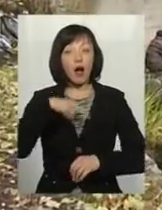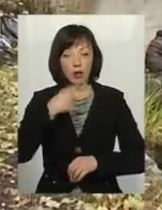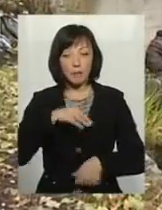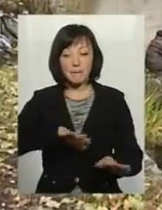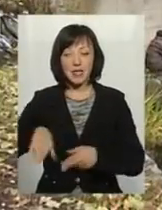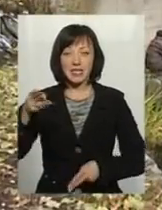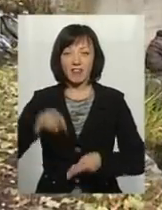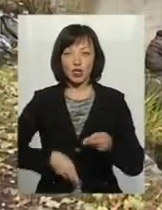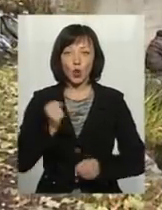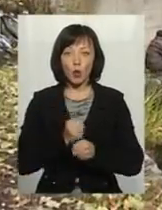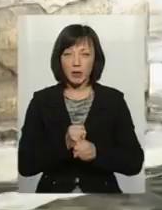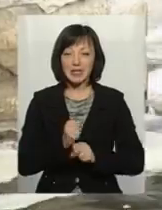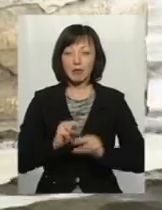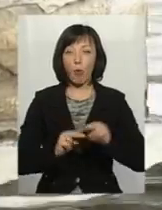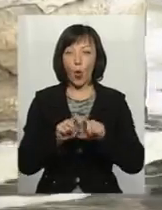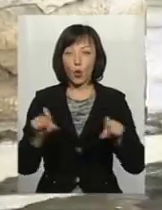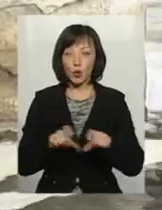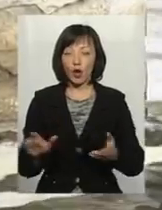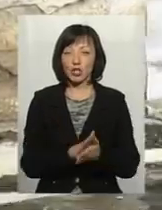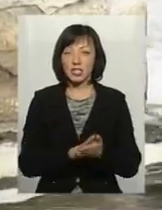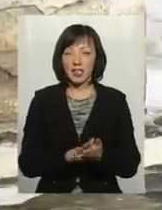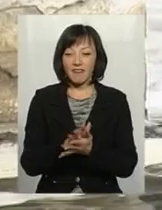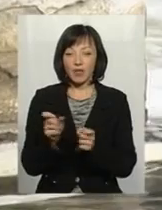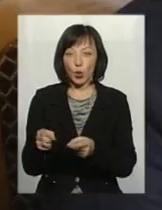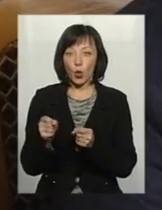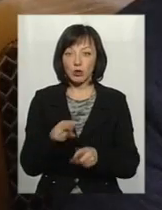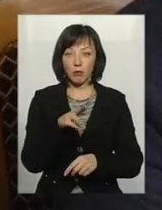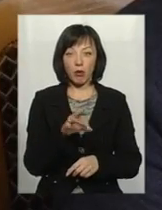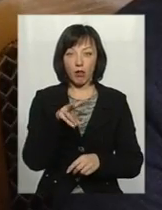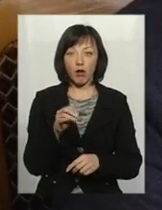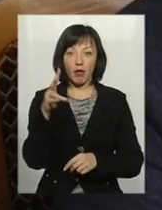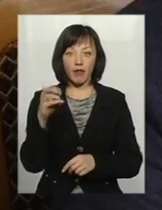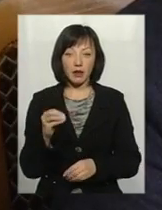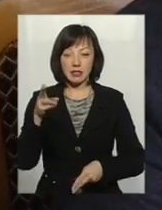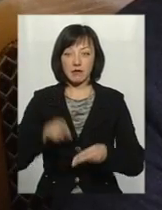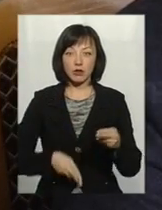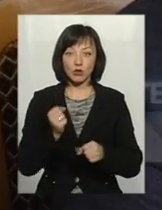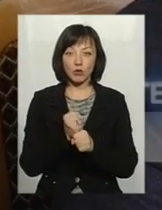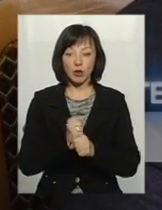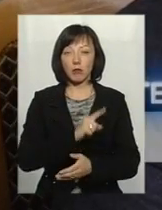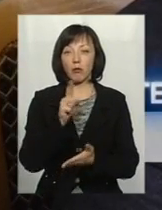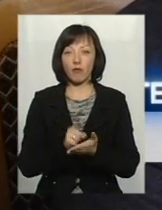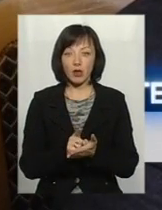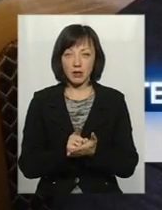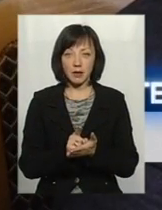після завершення робіт споруди, що очищають відходи Полонного. Після завершення робіт повинні